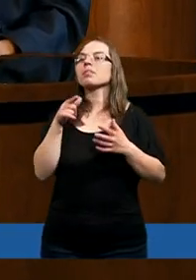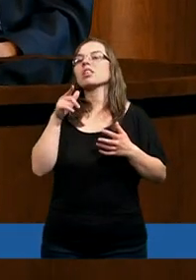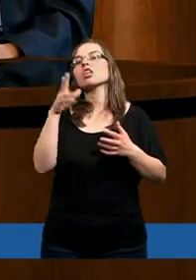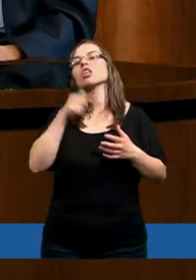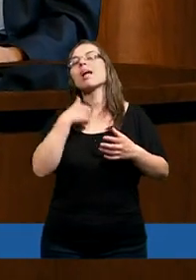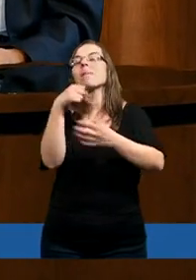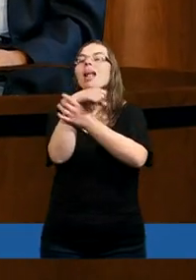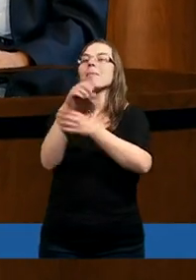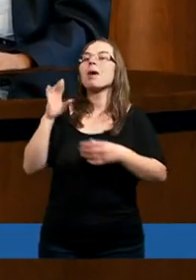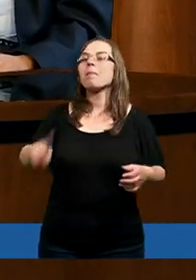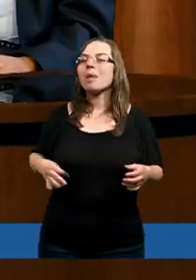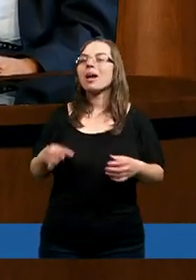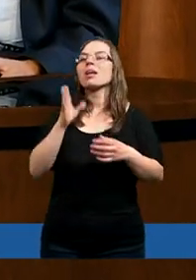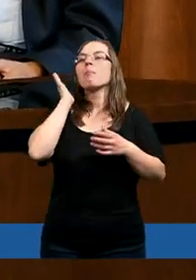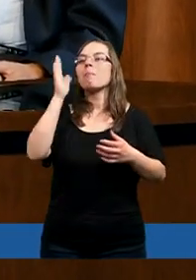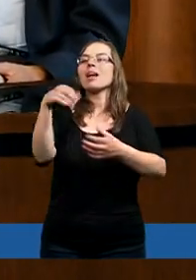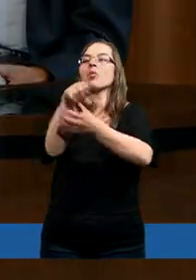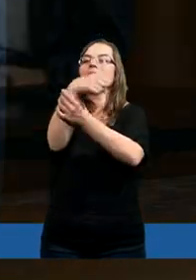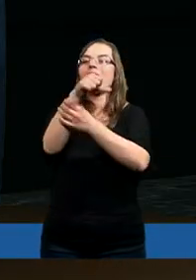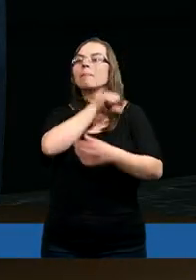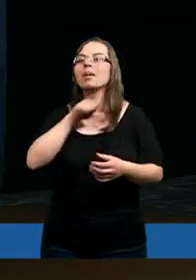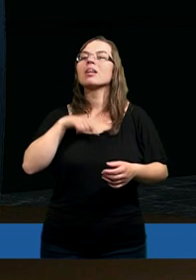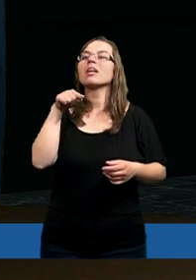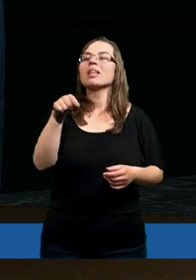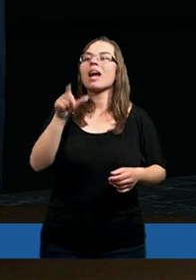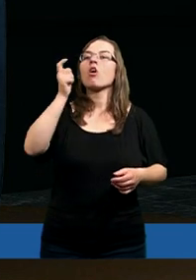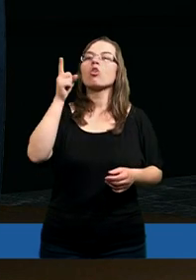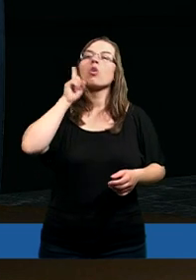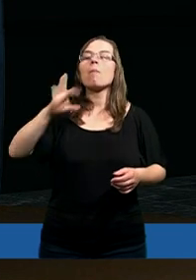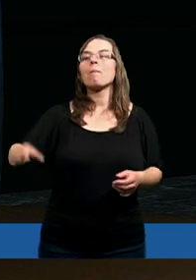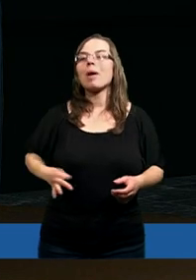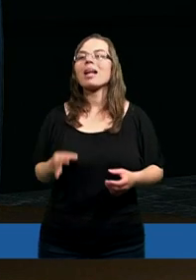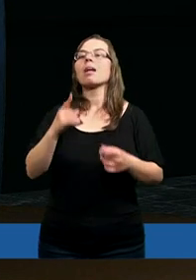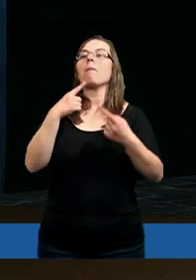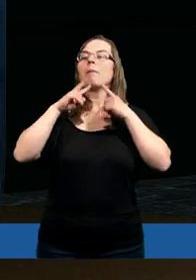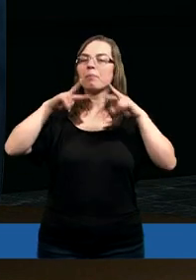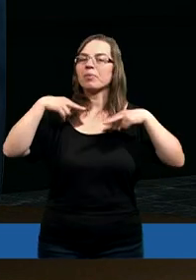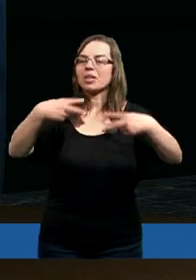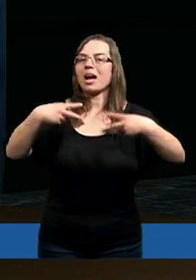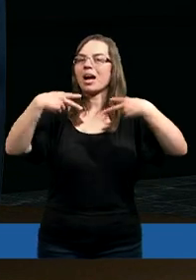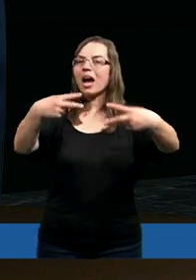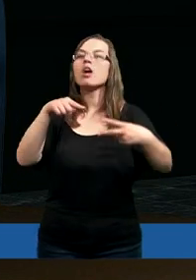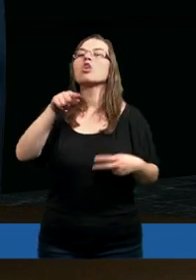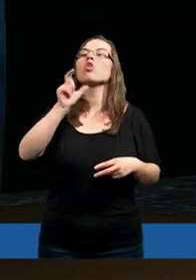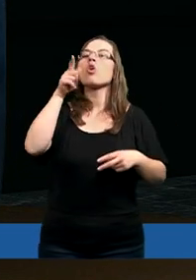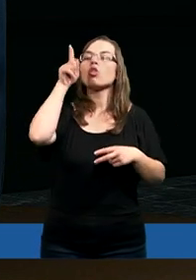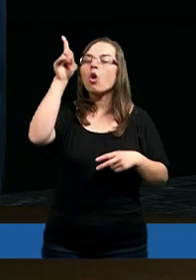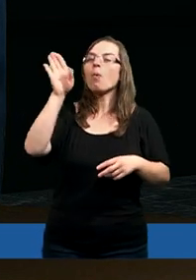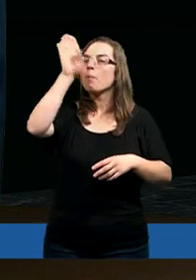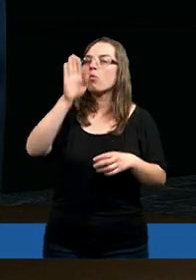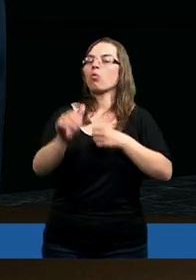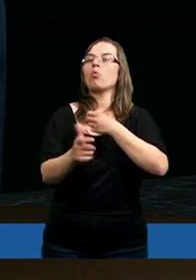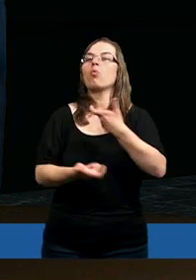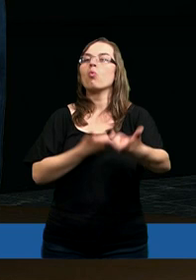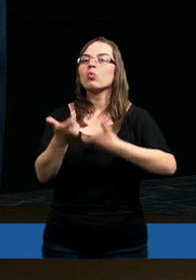zapierać Pana, ale będą się zapierać tego, co Pan przekazał. To, co On uczynił,